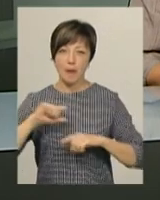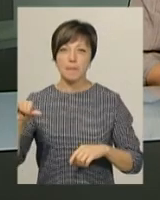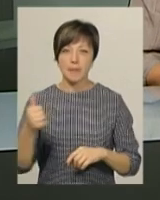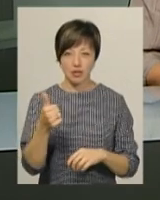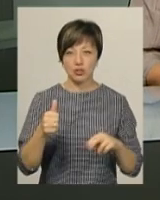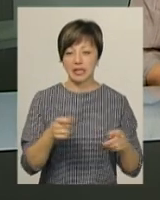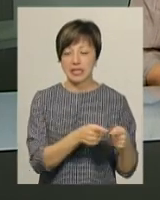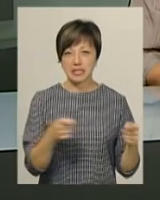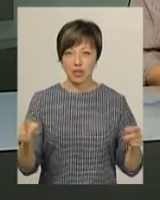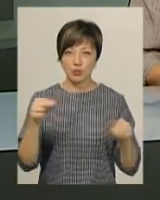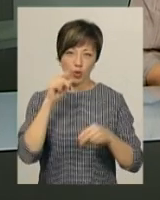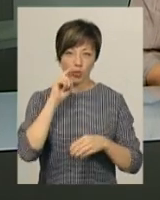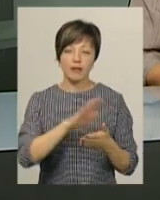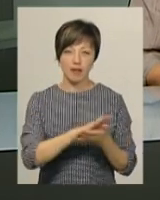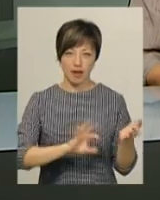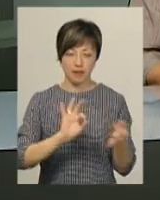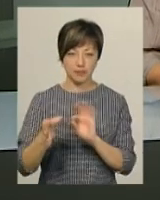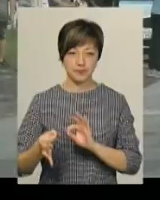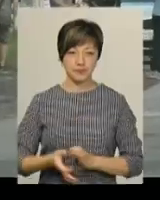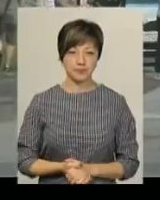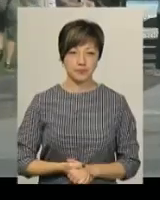чемпіонату України. Подробиці у сюжеті.